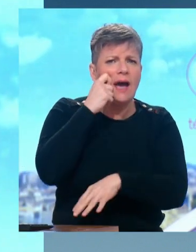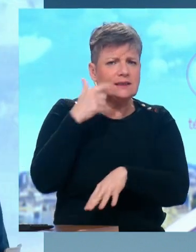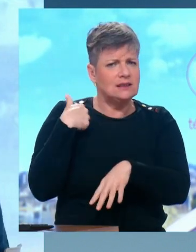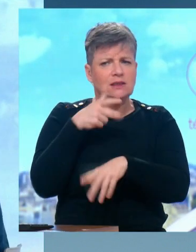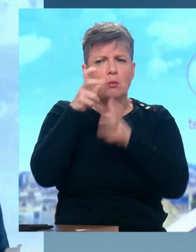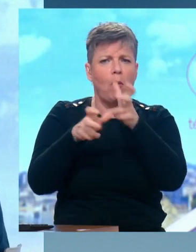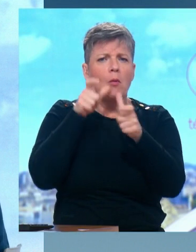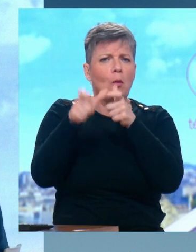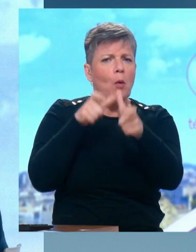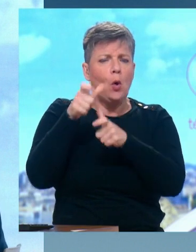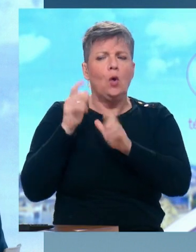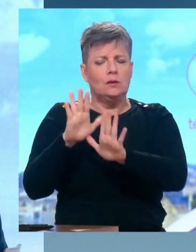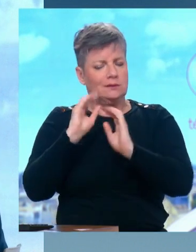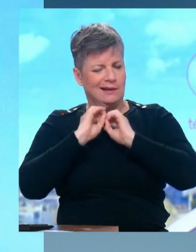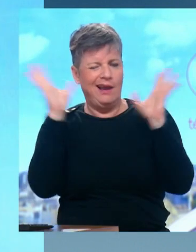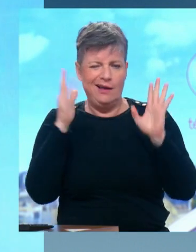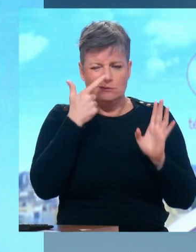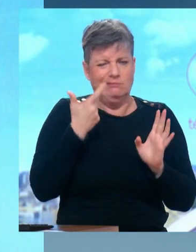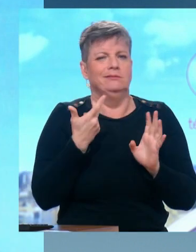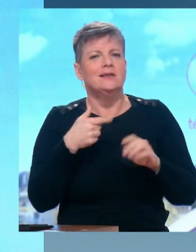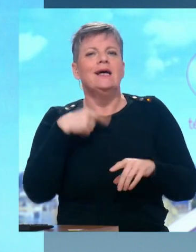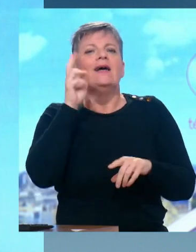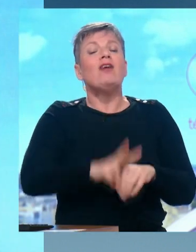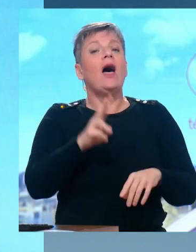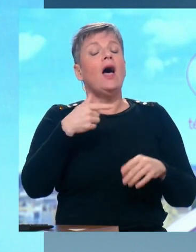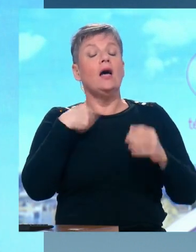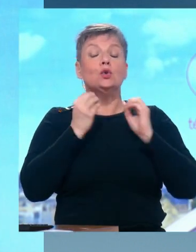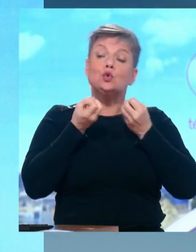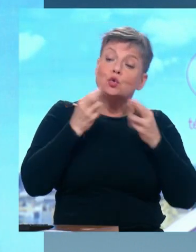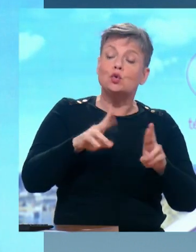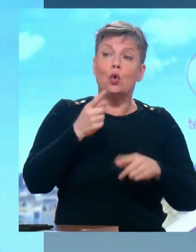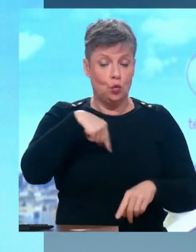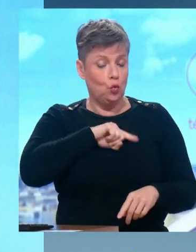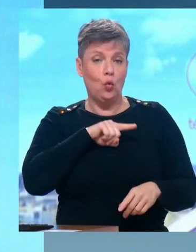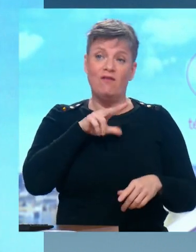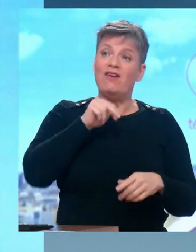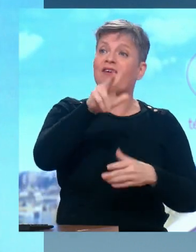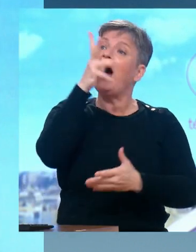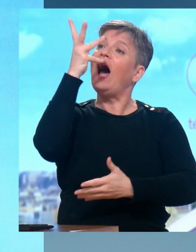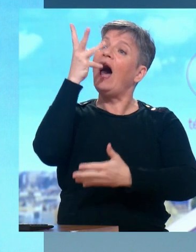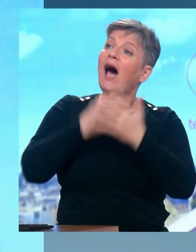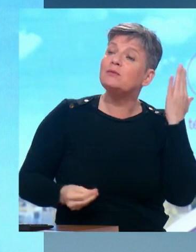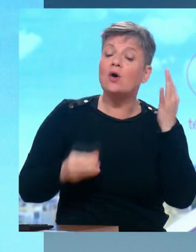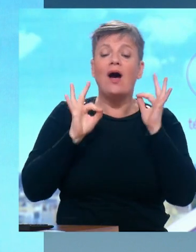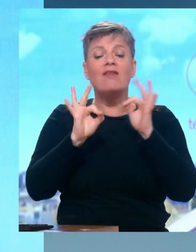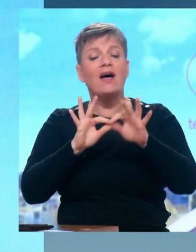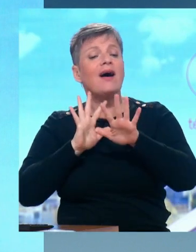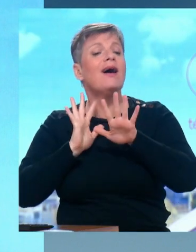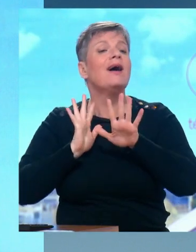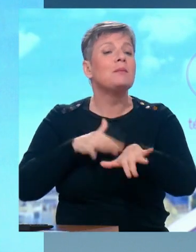j'ai besoin de clarté. Ce qui est sûr, c'est qu'il ne s'agit pas pour nous d'être absents d'une marche contre